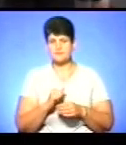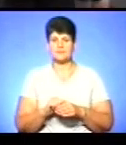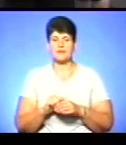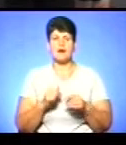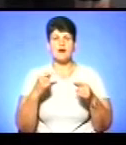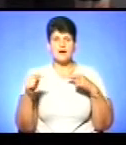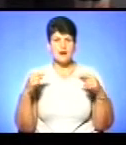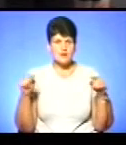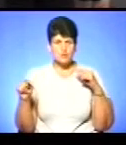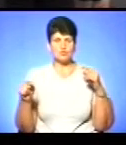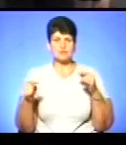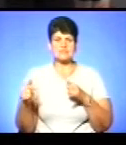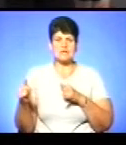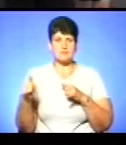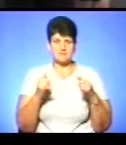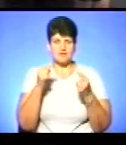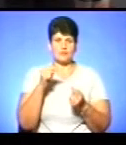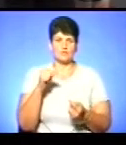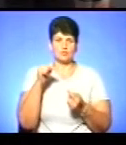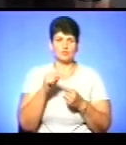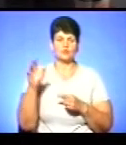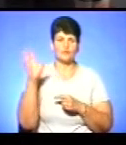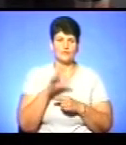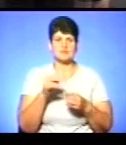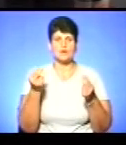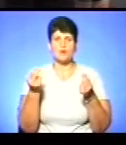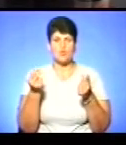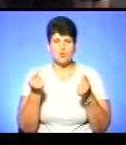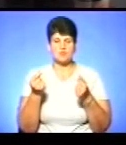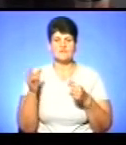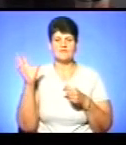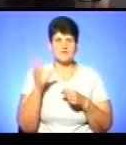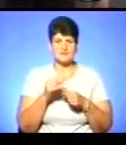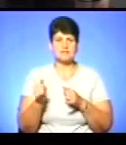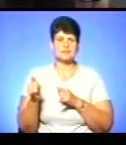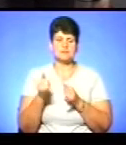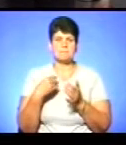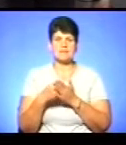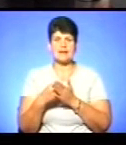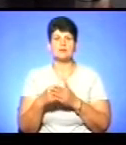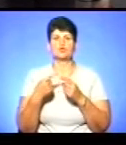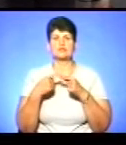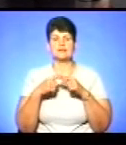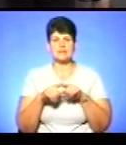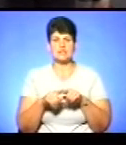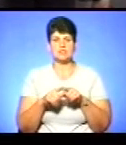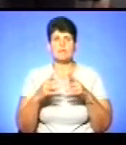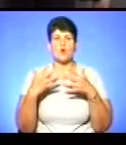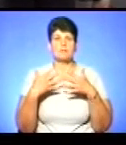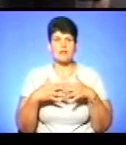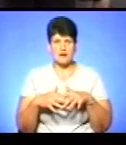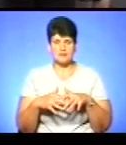решту забезпечення відповідно до усіх коштів, всі начальні заклади забезпечені матеріально-технічним обладнанням,